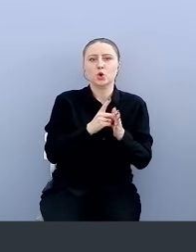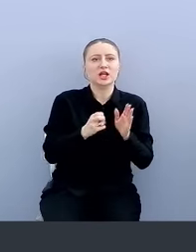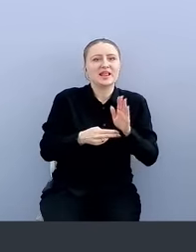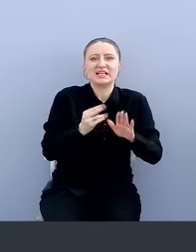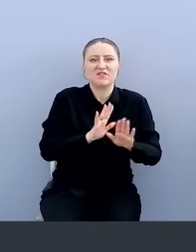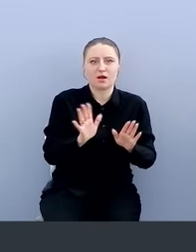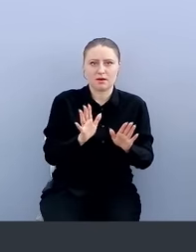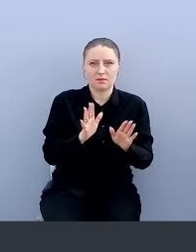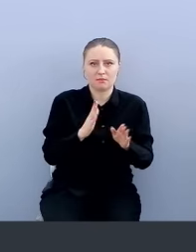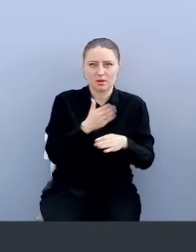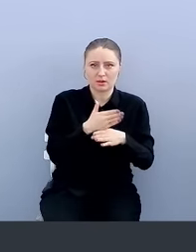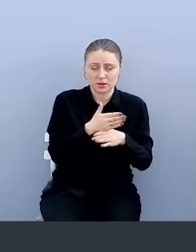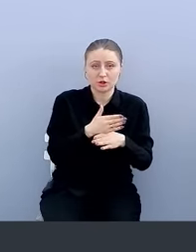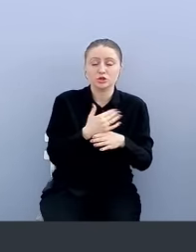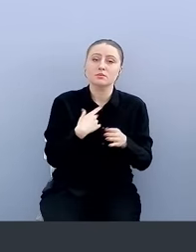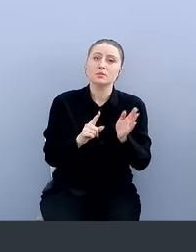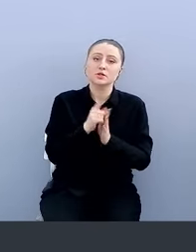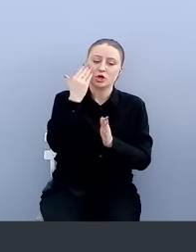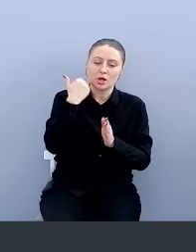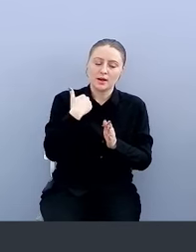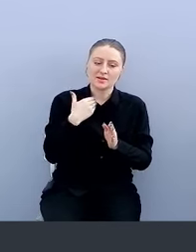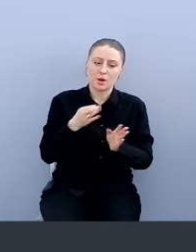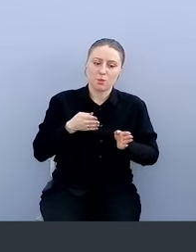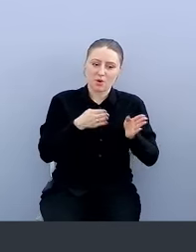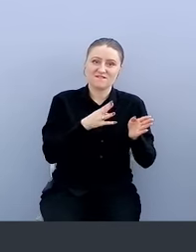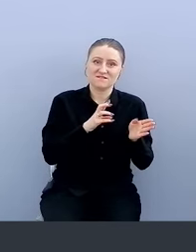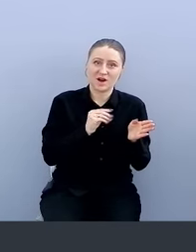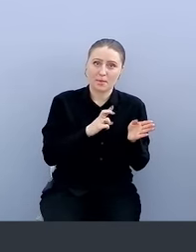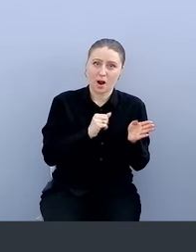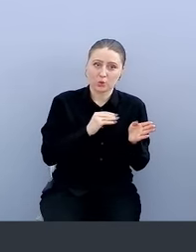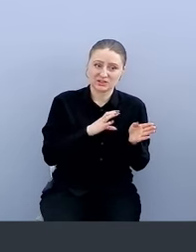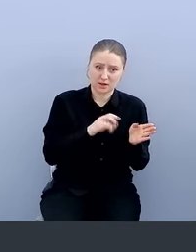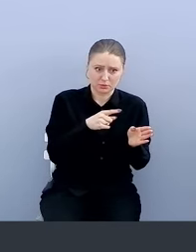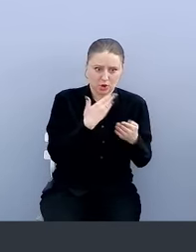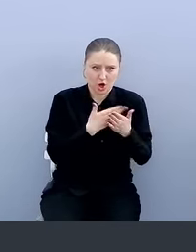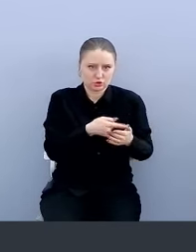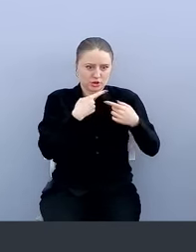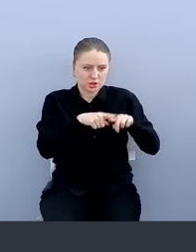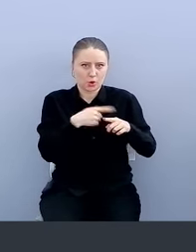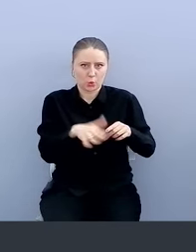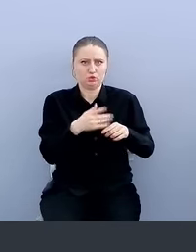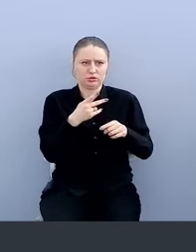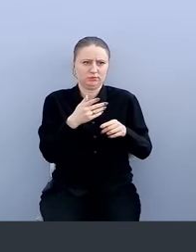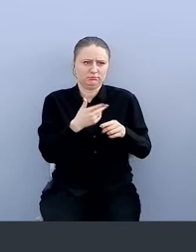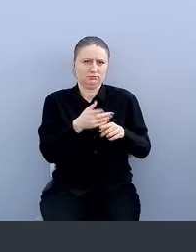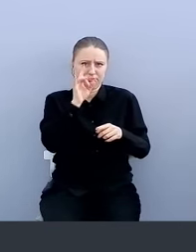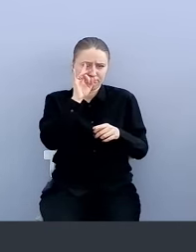хранилище. И мы сначала хотели пойти по пути WebAusen, потому что, казалось бы, технология достаточно распространена.